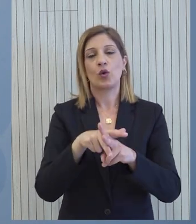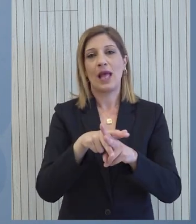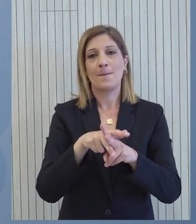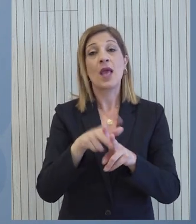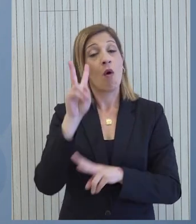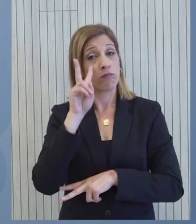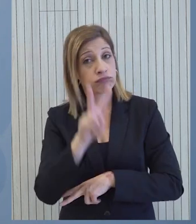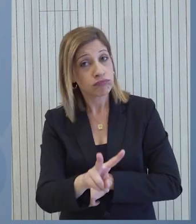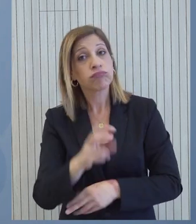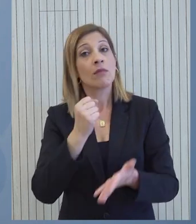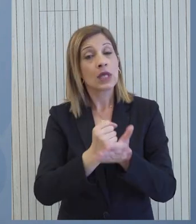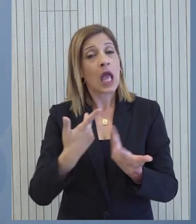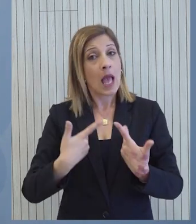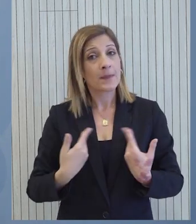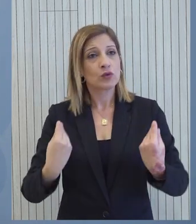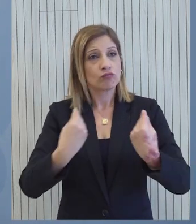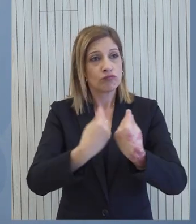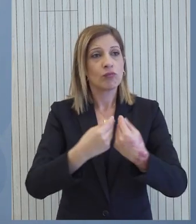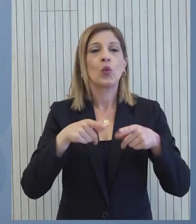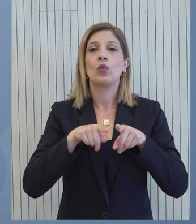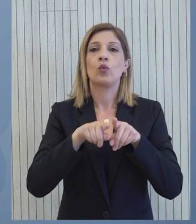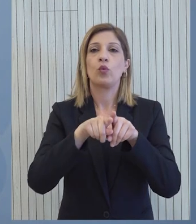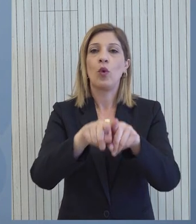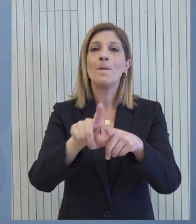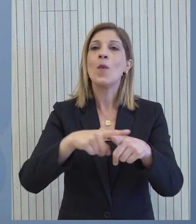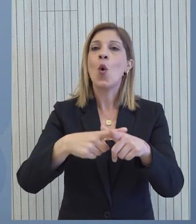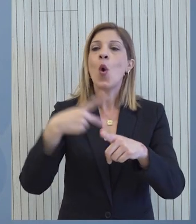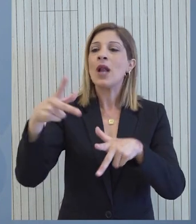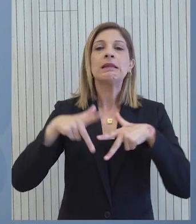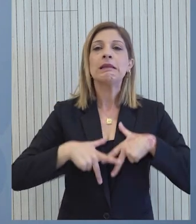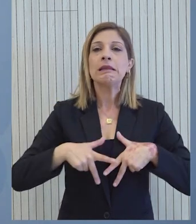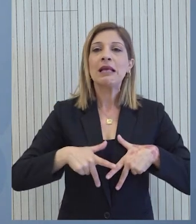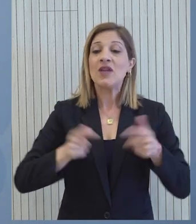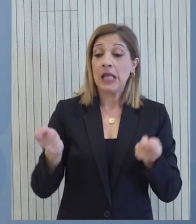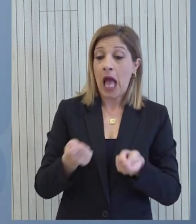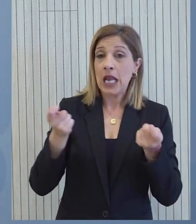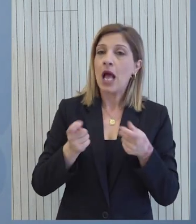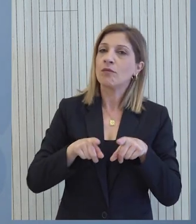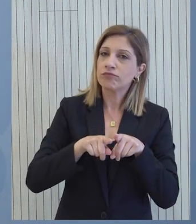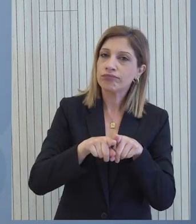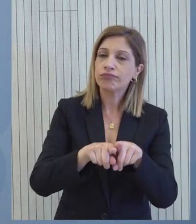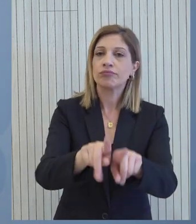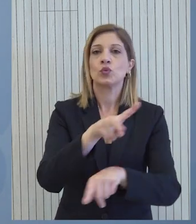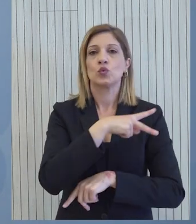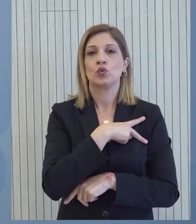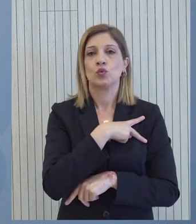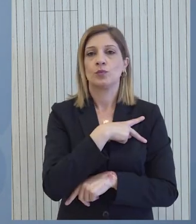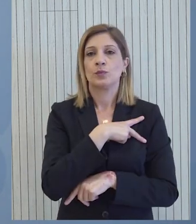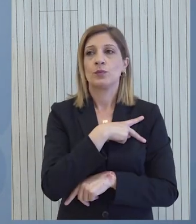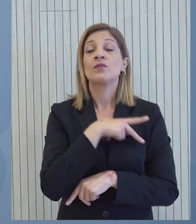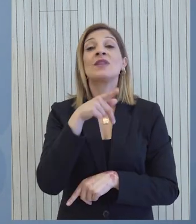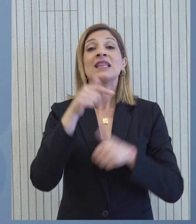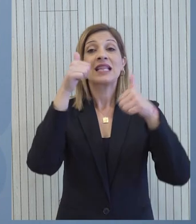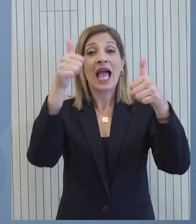επίσης ευθυγραμμίζεται πλήρως με τις πολιτικές που η κυβέρνηση προωθεί, υλοποιεί και ασφαλώς ήδη λαμβάνει μέτρα. Η